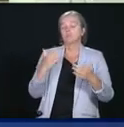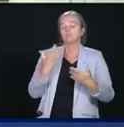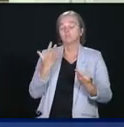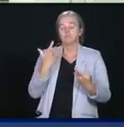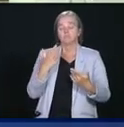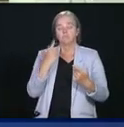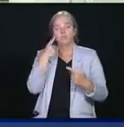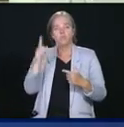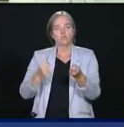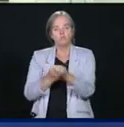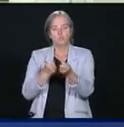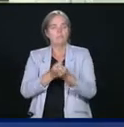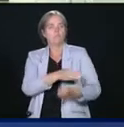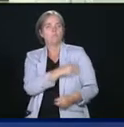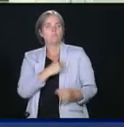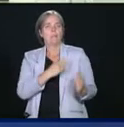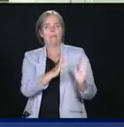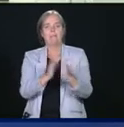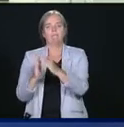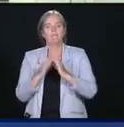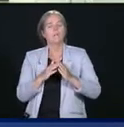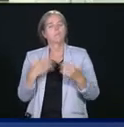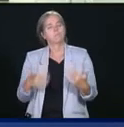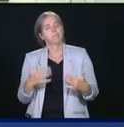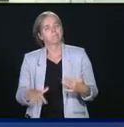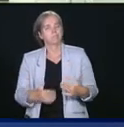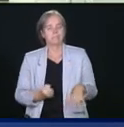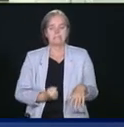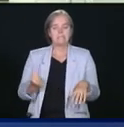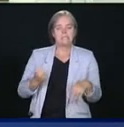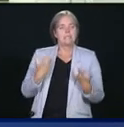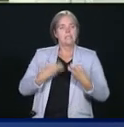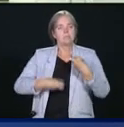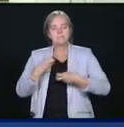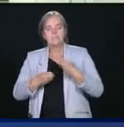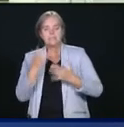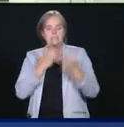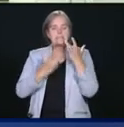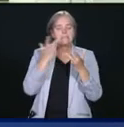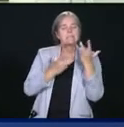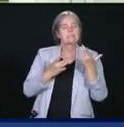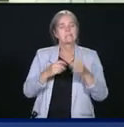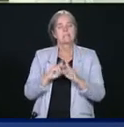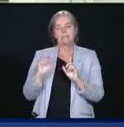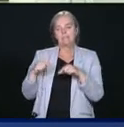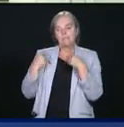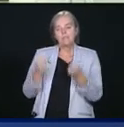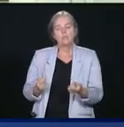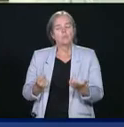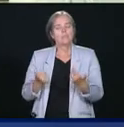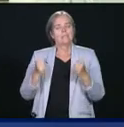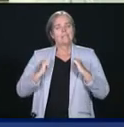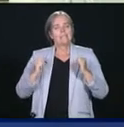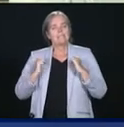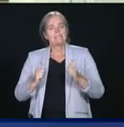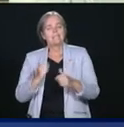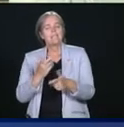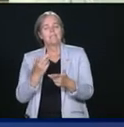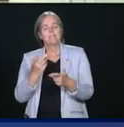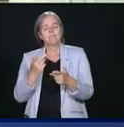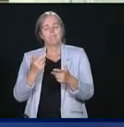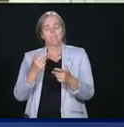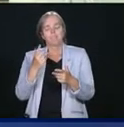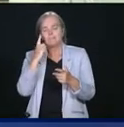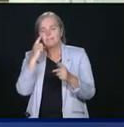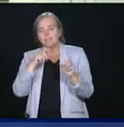une crise de liquidité. Des tests cliniques ou programmes pour les personnes âgées, les villes et les villages fournissent des